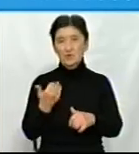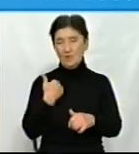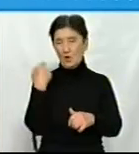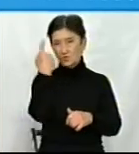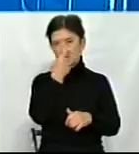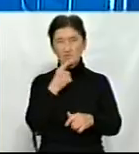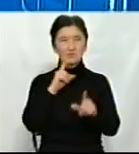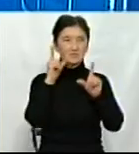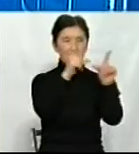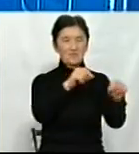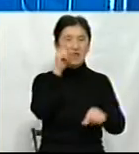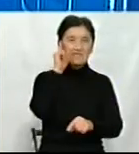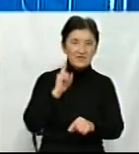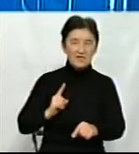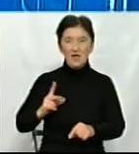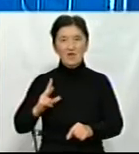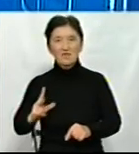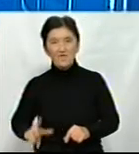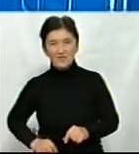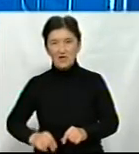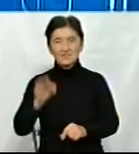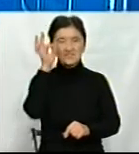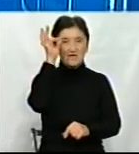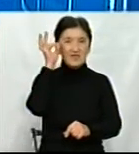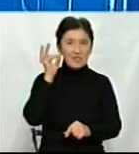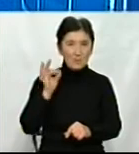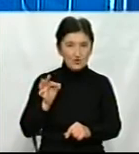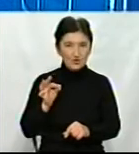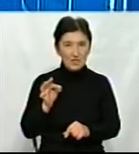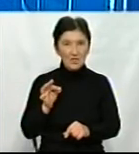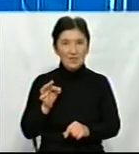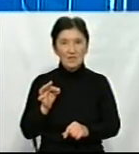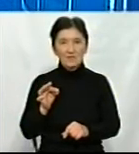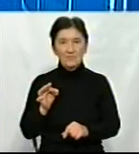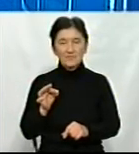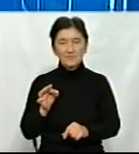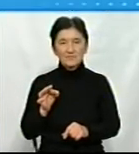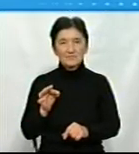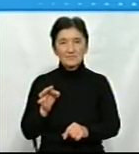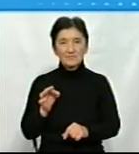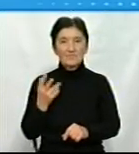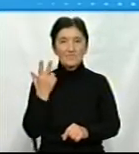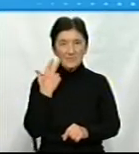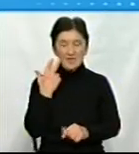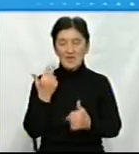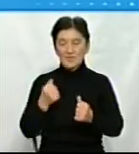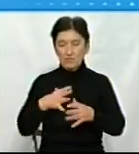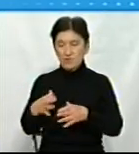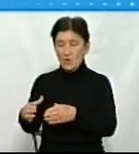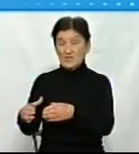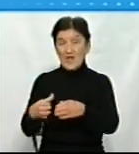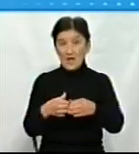бував і в Ізраїлі, і в Франції, і в Німеччині від університету. Звичайно, це були делегації